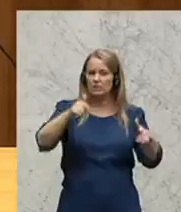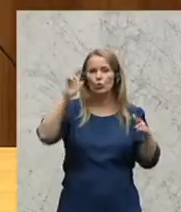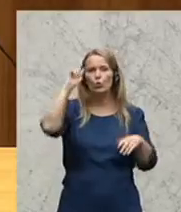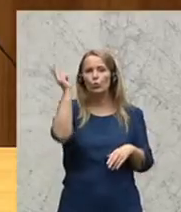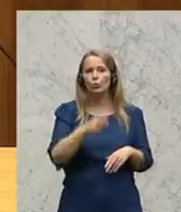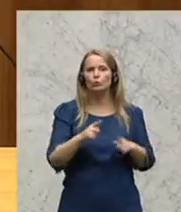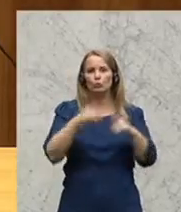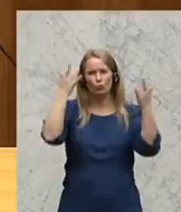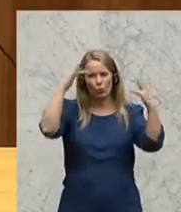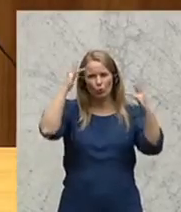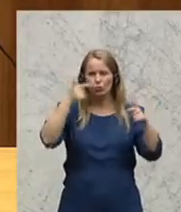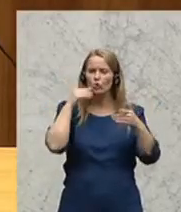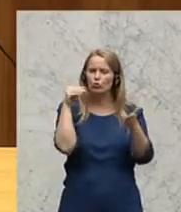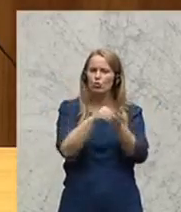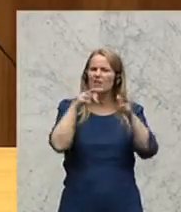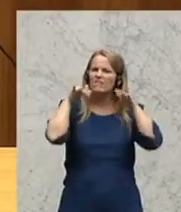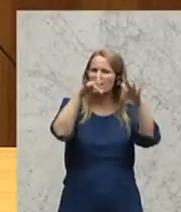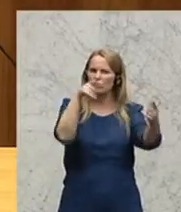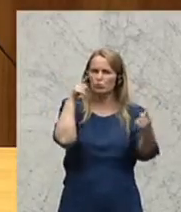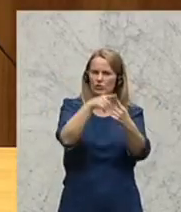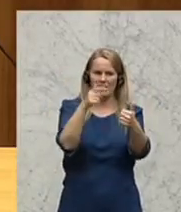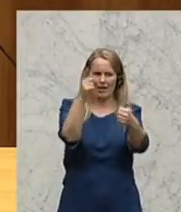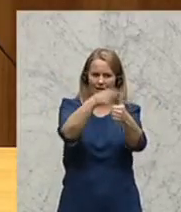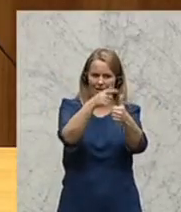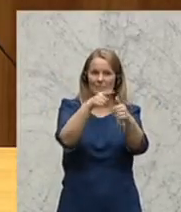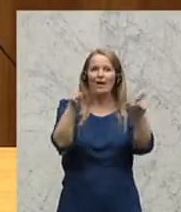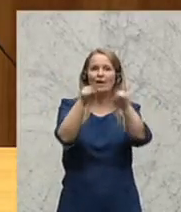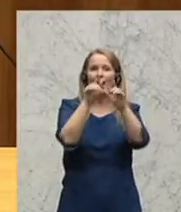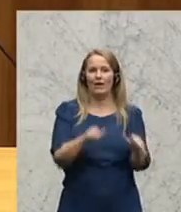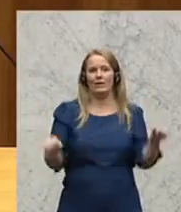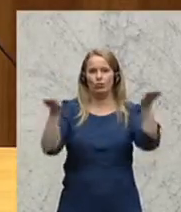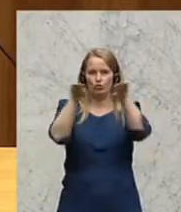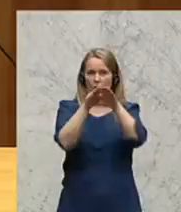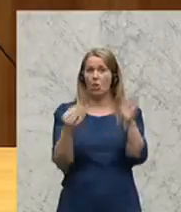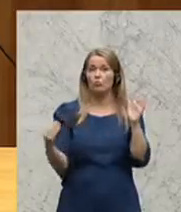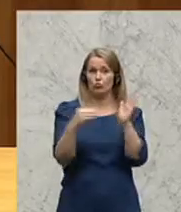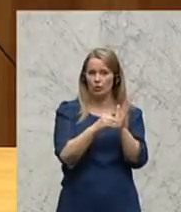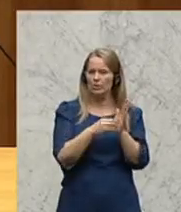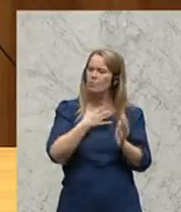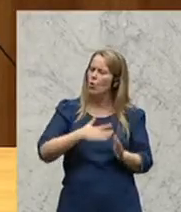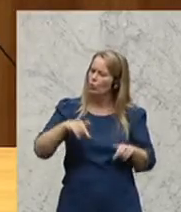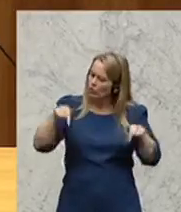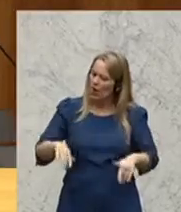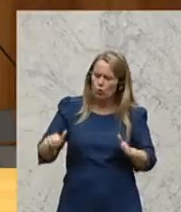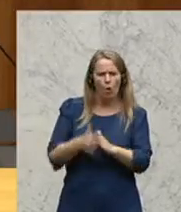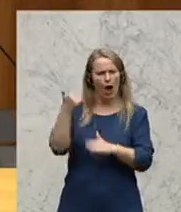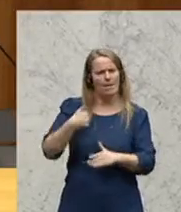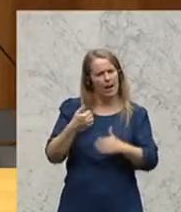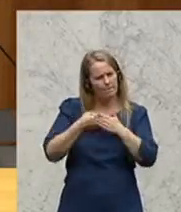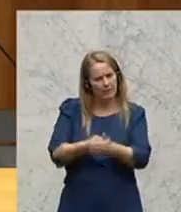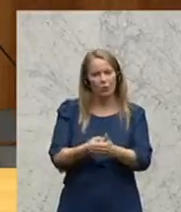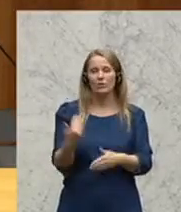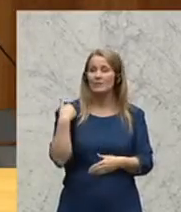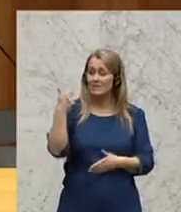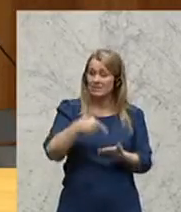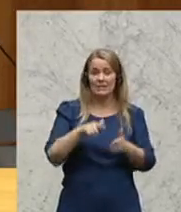Kultur im Wirkungsziel Nummer 1 ist die Gleichstellung verankert. Und das möchte ich hier noch einmal betonen, Herr Bundesminister, dass seit